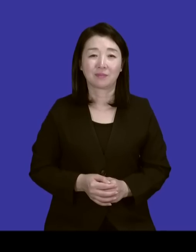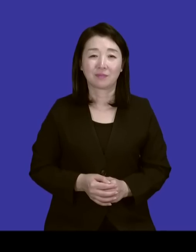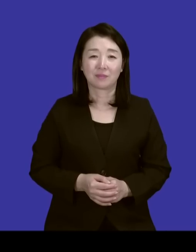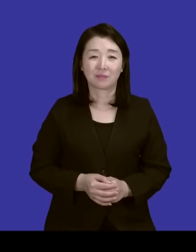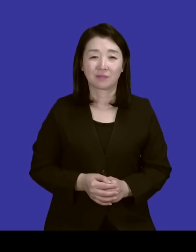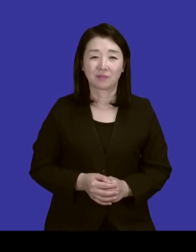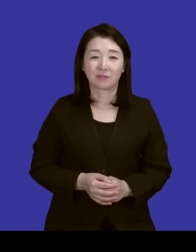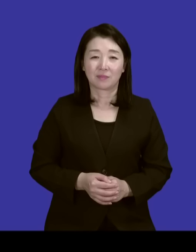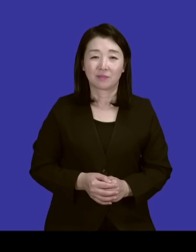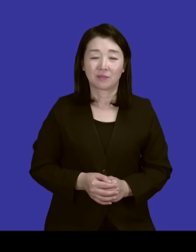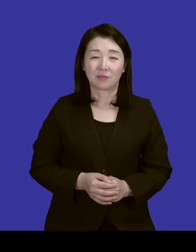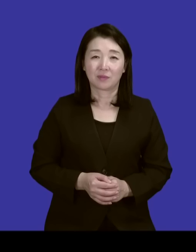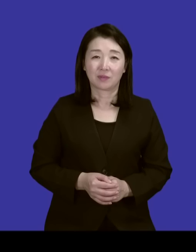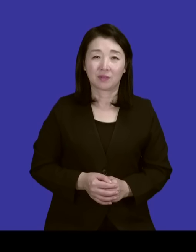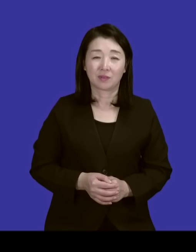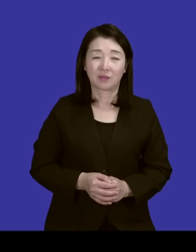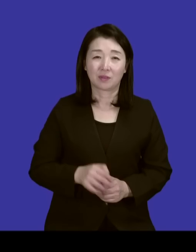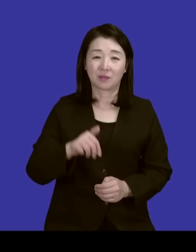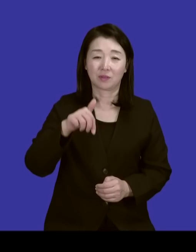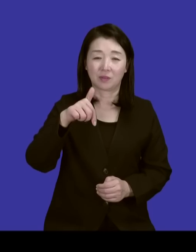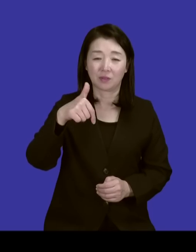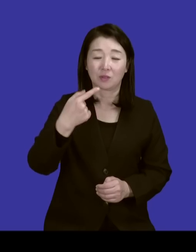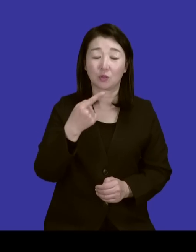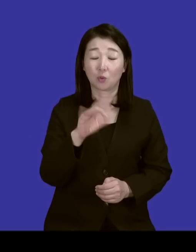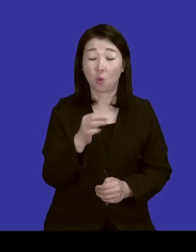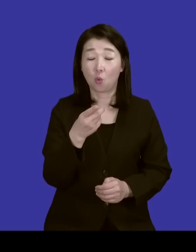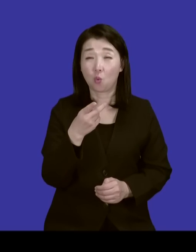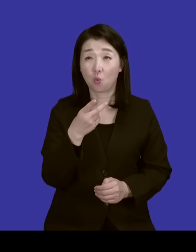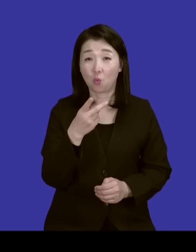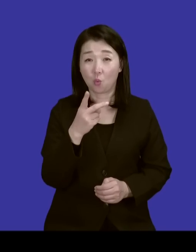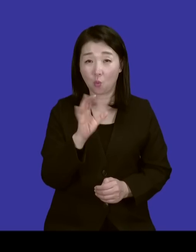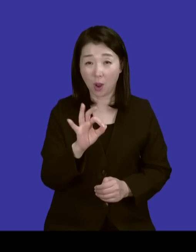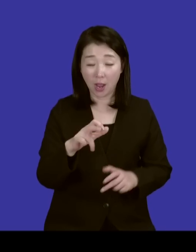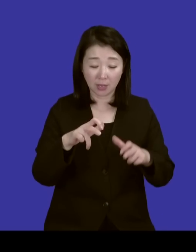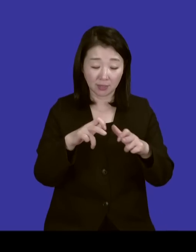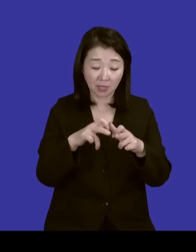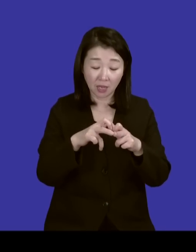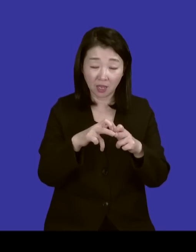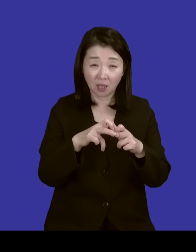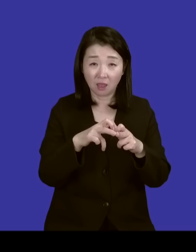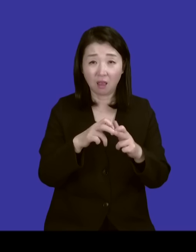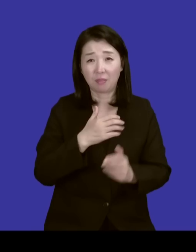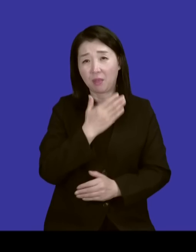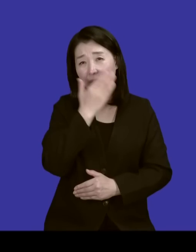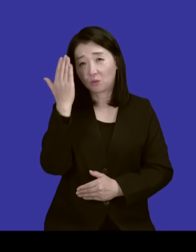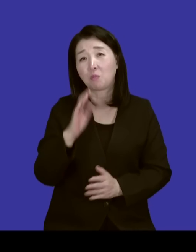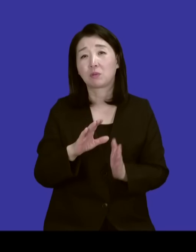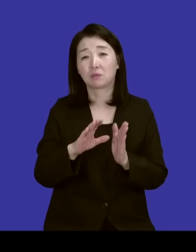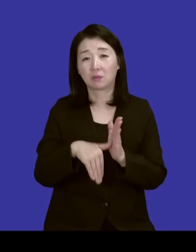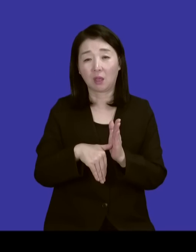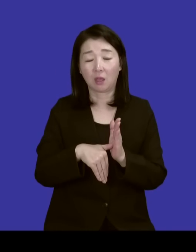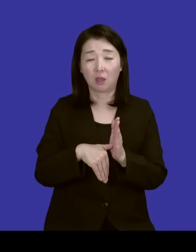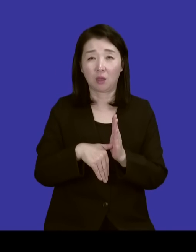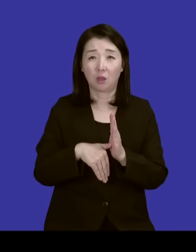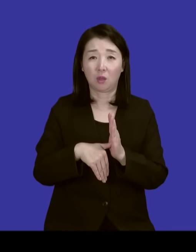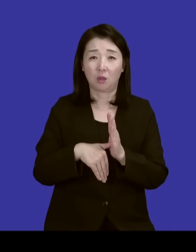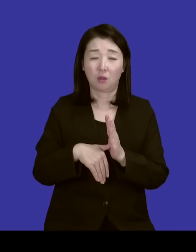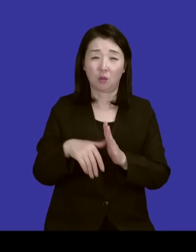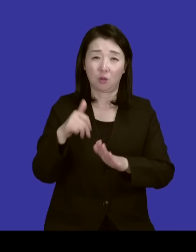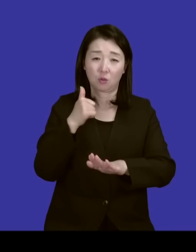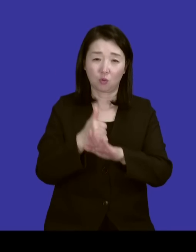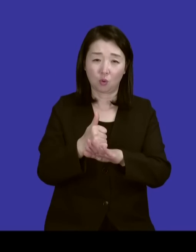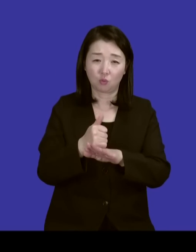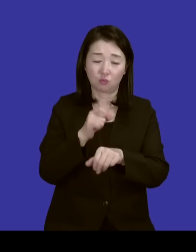공황장애에다가 아무래도 젊은 사람이 그러니까 그거를 이제 의기소침해지기도 하고 그러다가 이제 술을 많이 먹으면